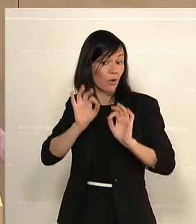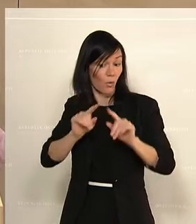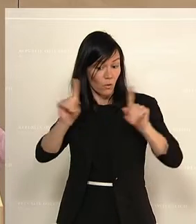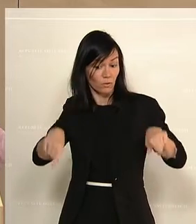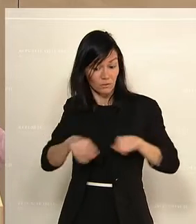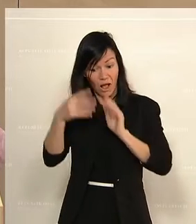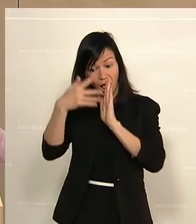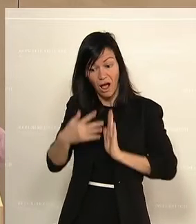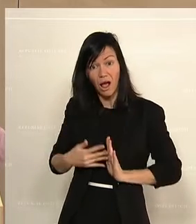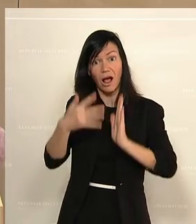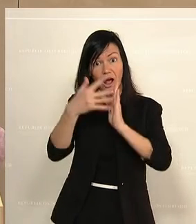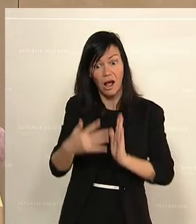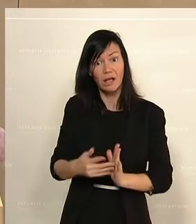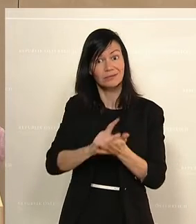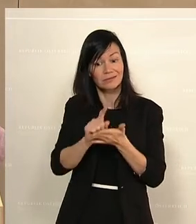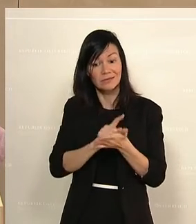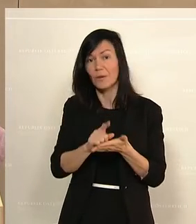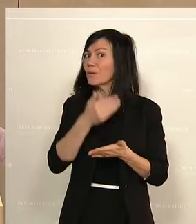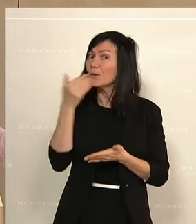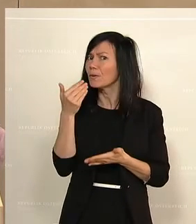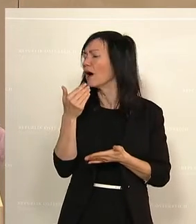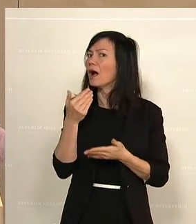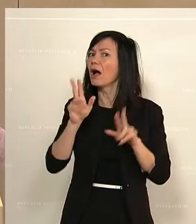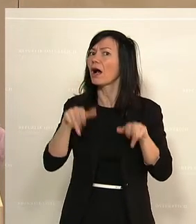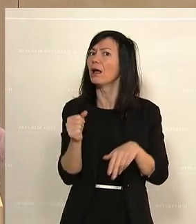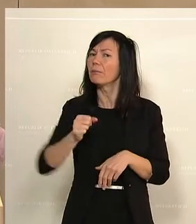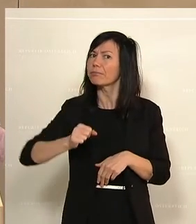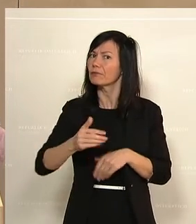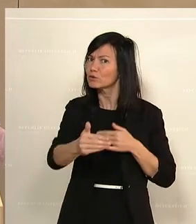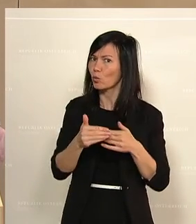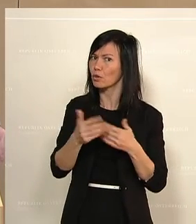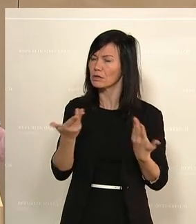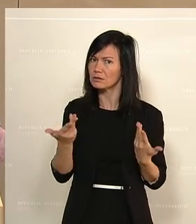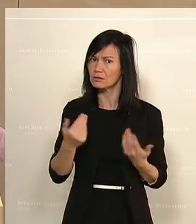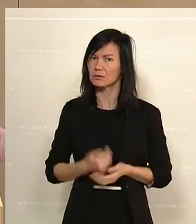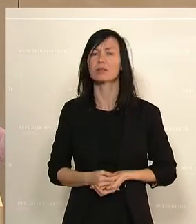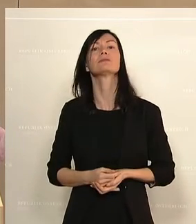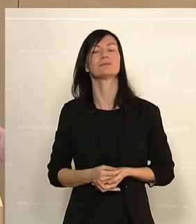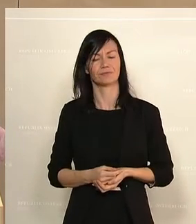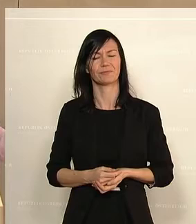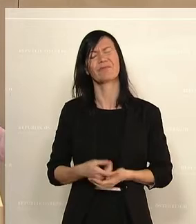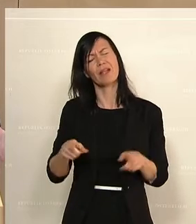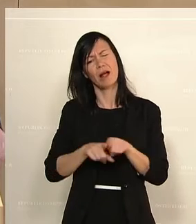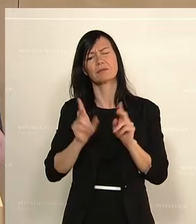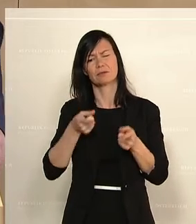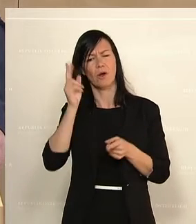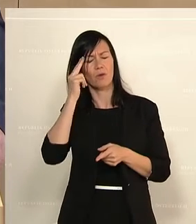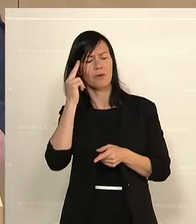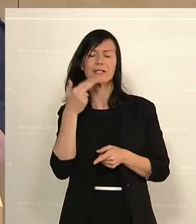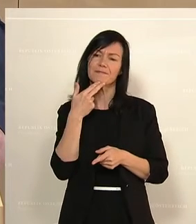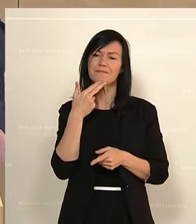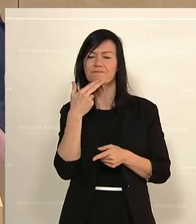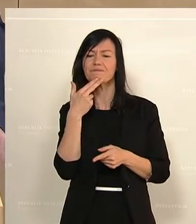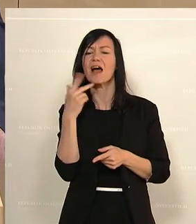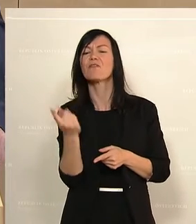hier nicht gegeben hat. Auch sollte man überlegen, ob man mittelfristig nicht das System der